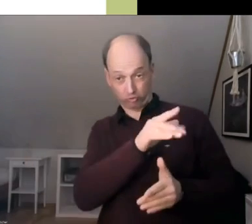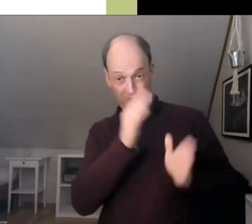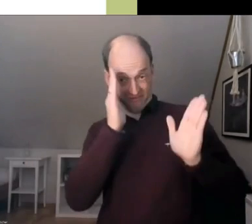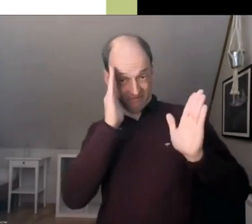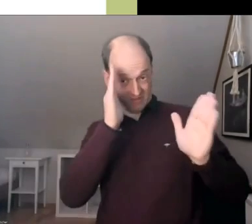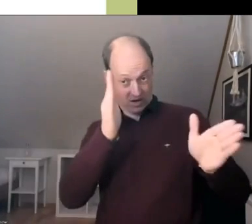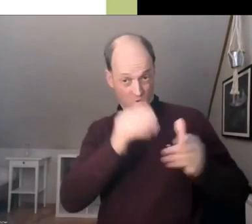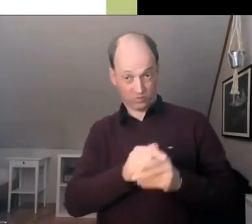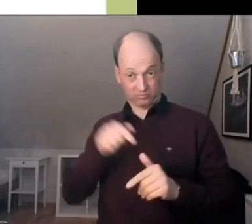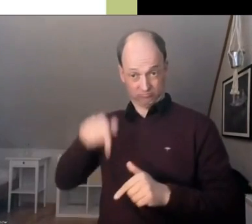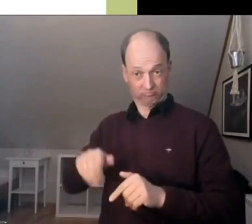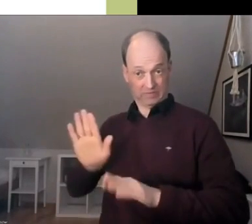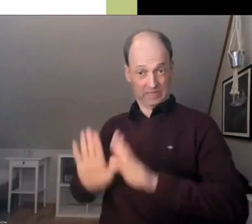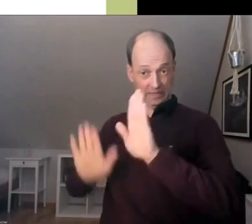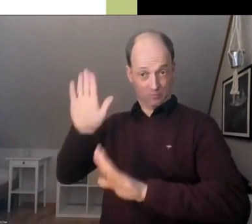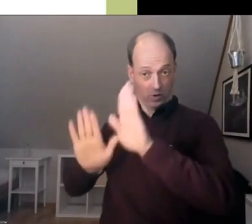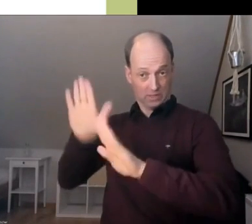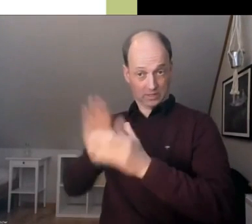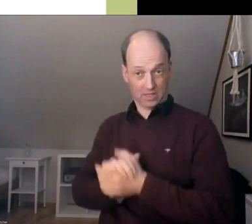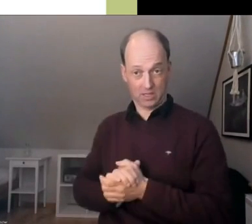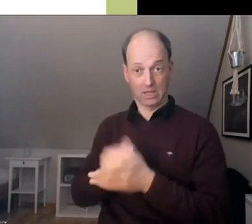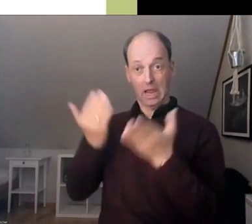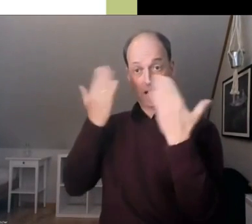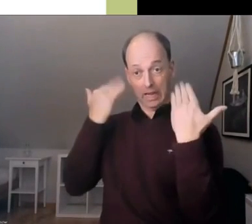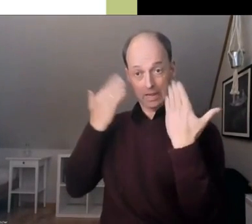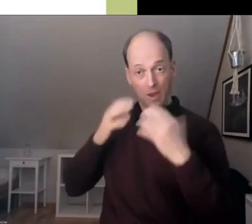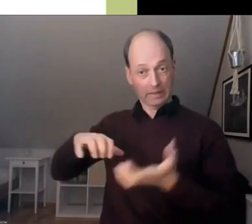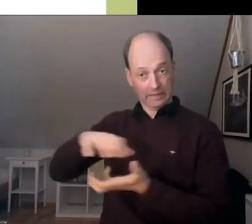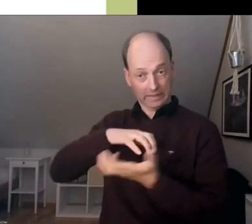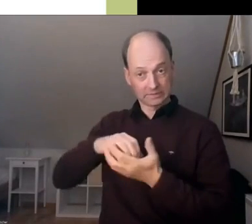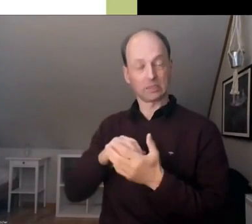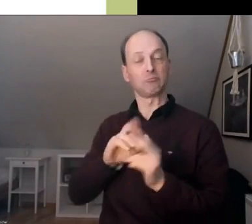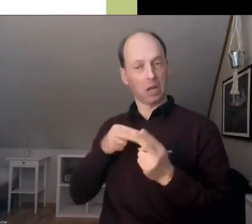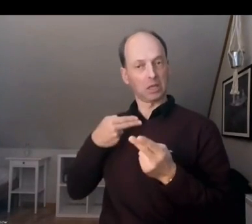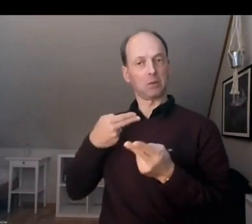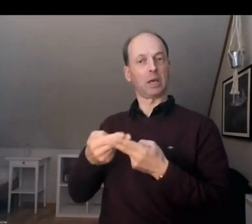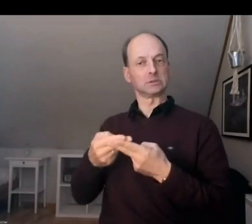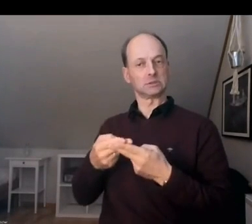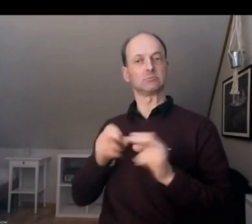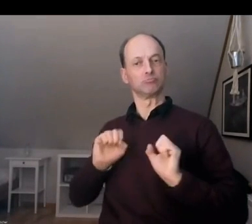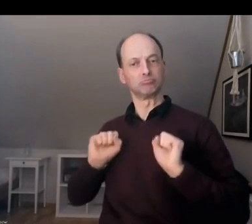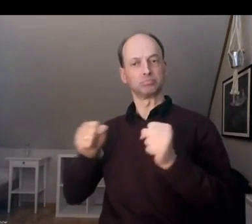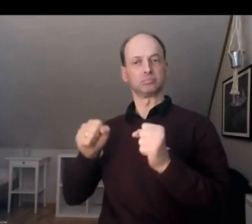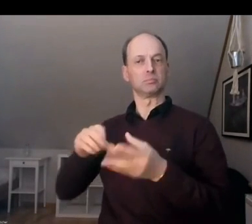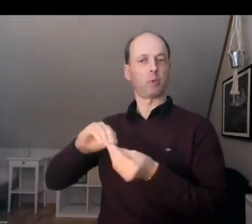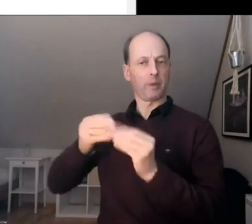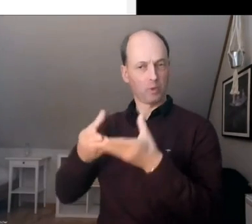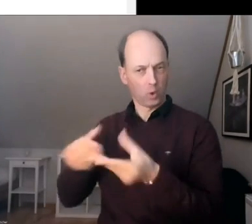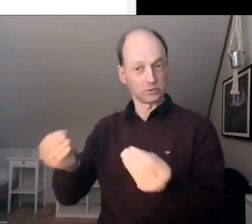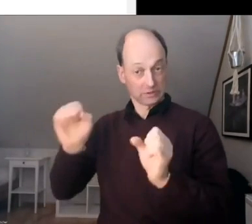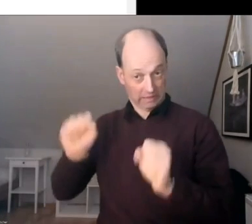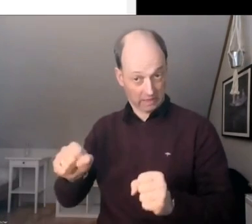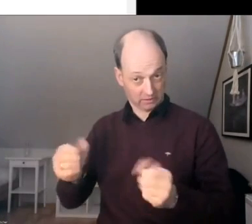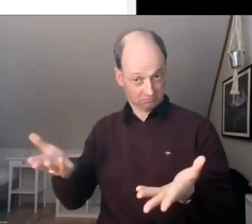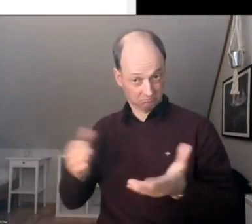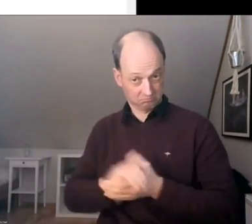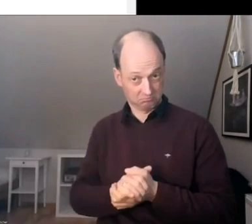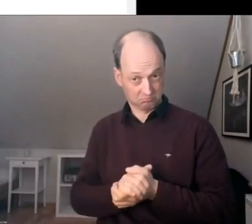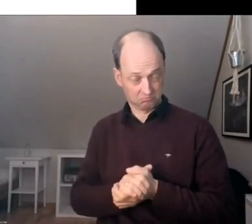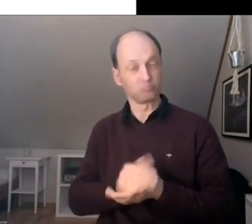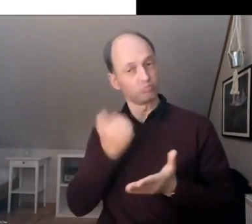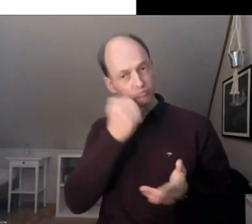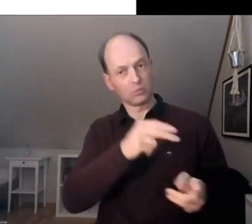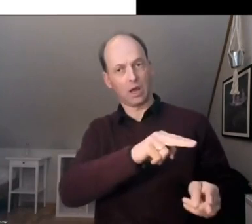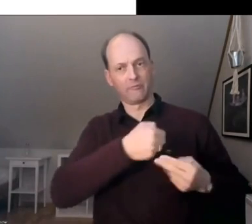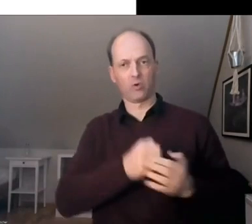Demokratie der Klimakrise angemessen begegnen kann. Abstimmen könnt ihr unter diesem Link und ich warte mal eben eine